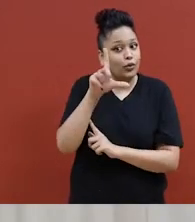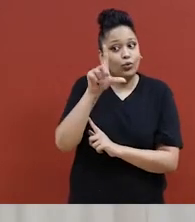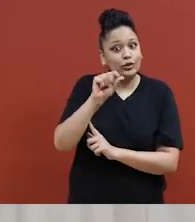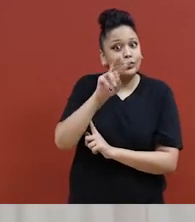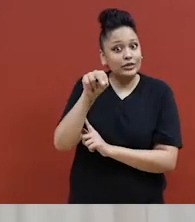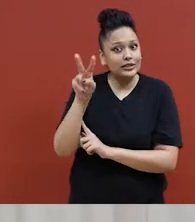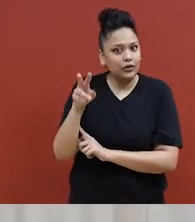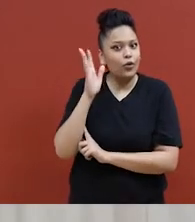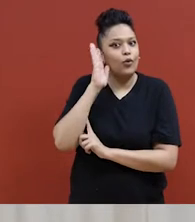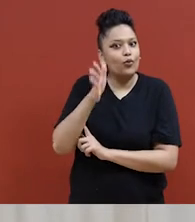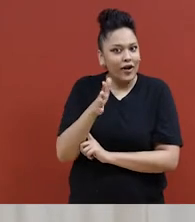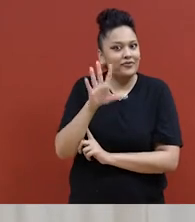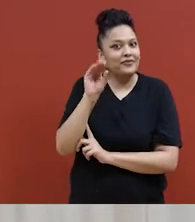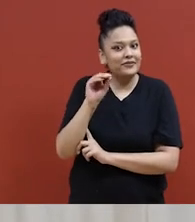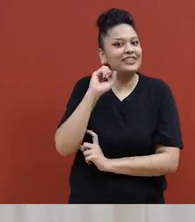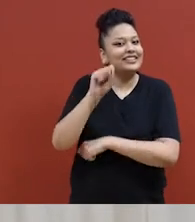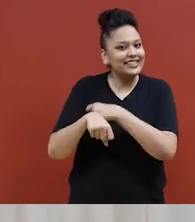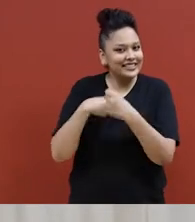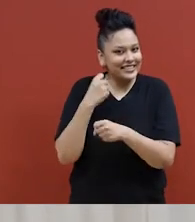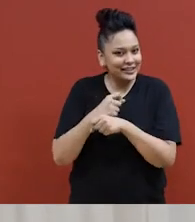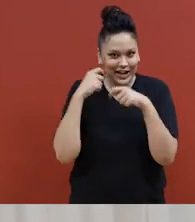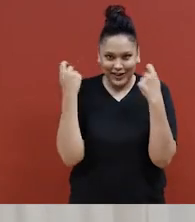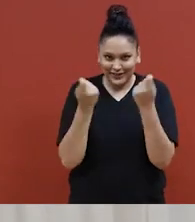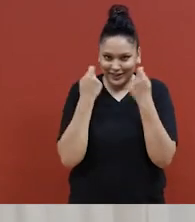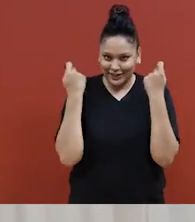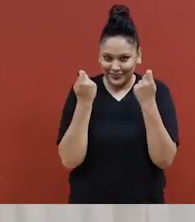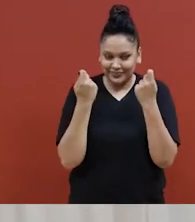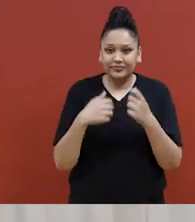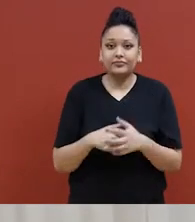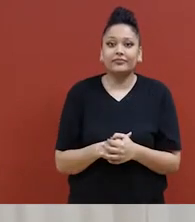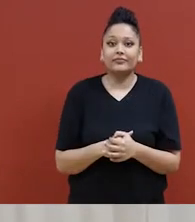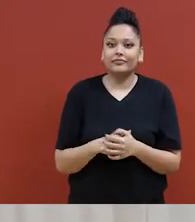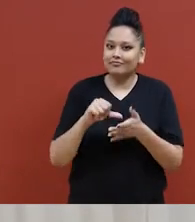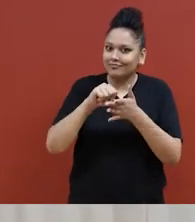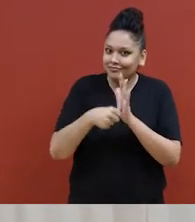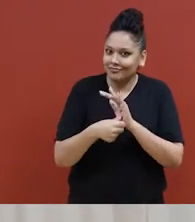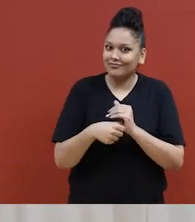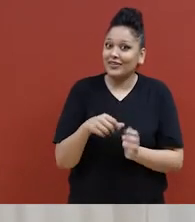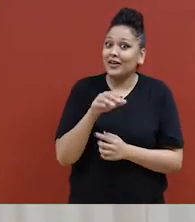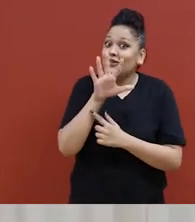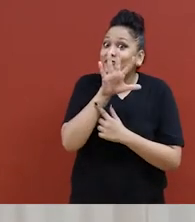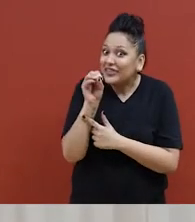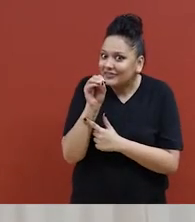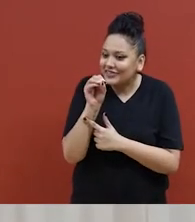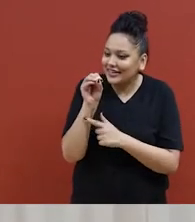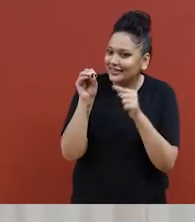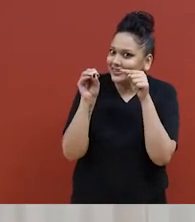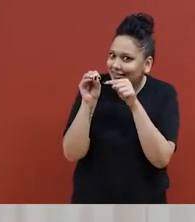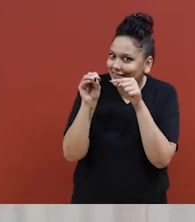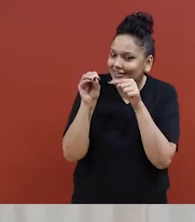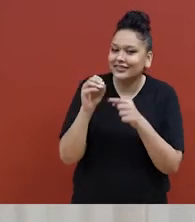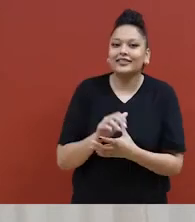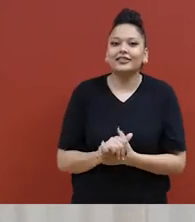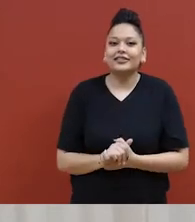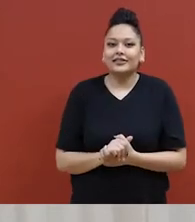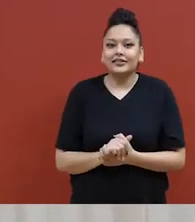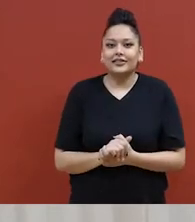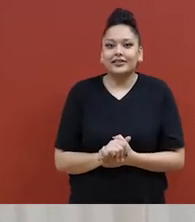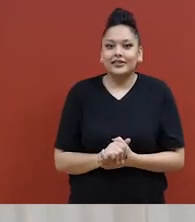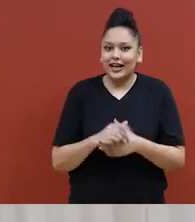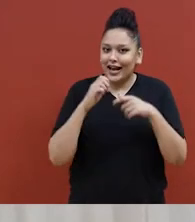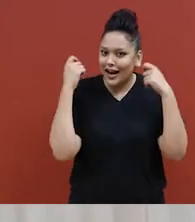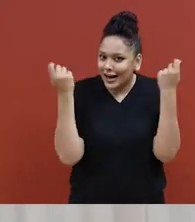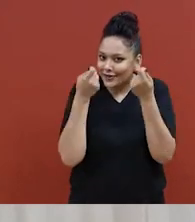Dans un an, en 2022, nous fêterons notre cinquantième anniversaire, et oui, notre cinquantième